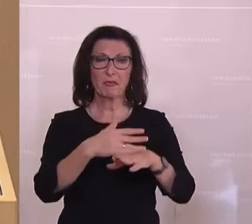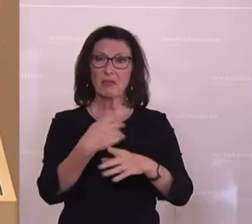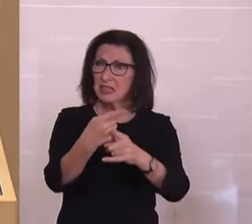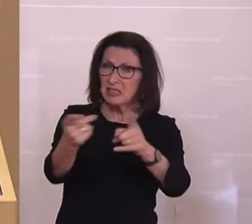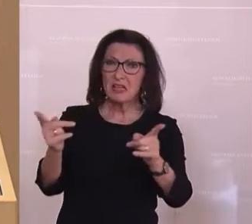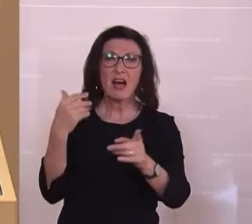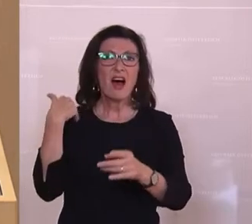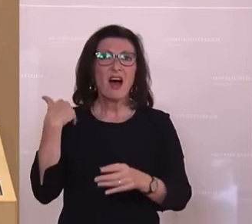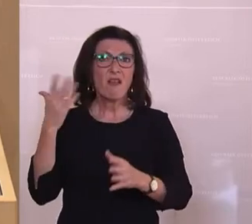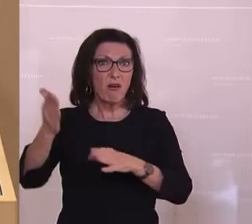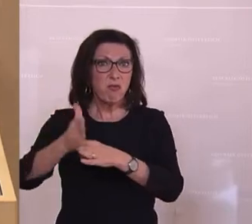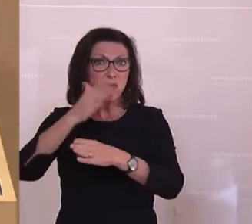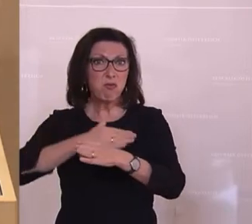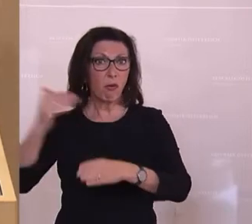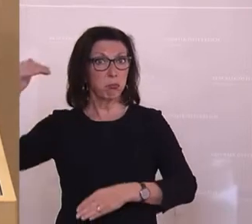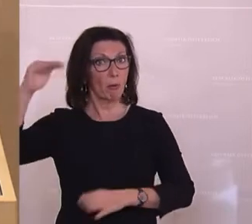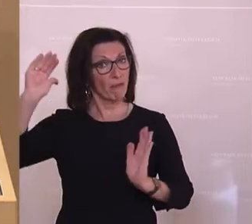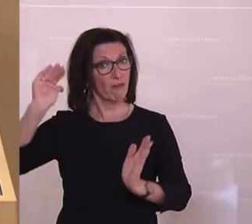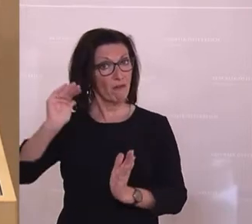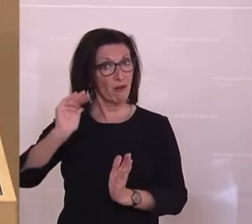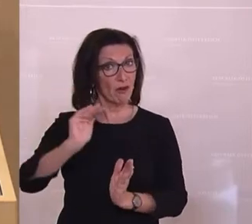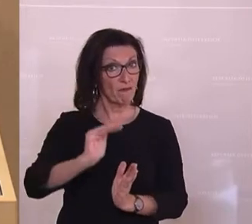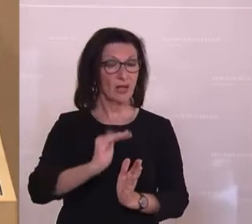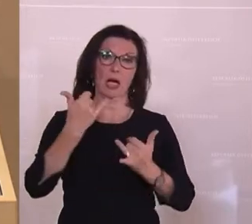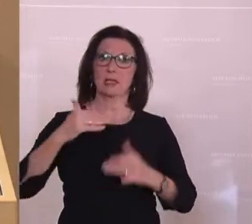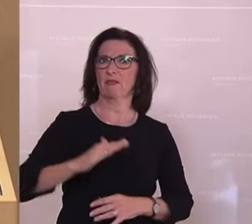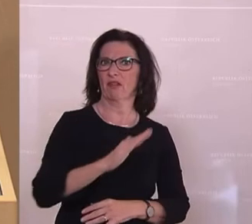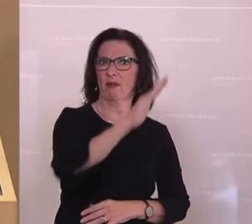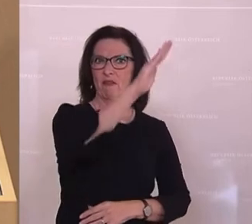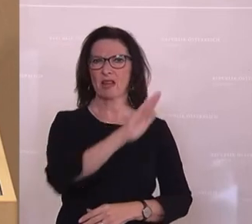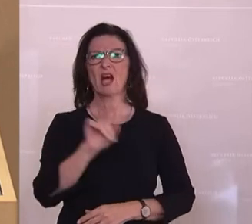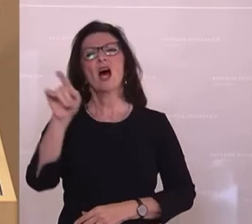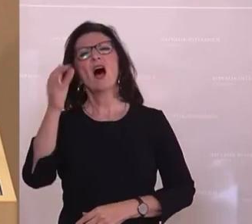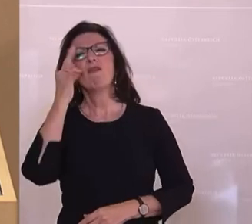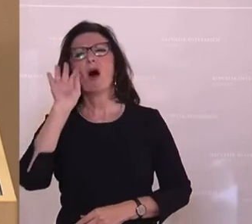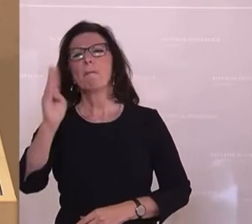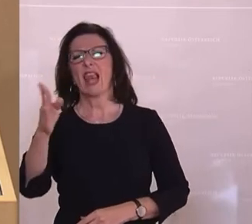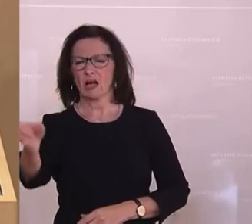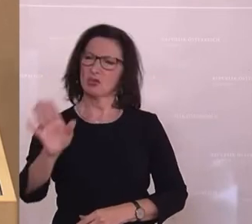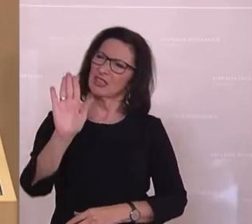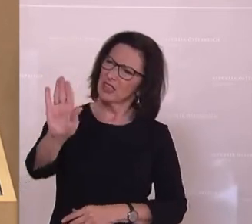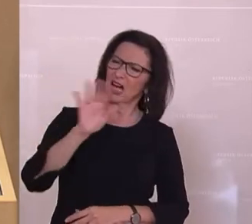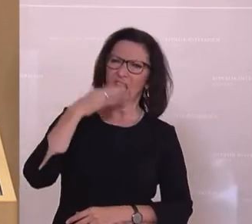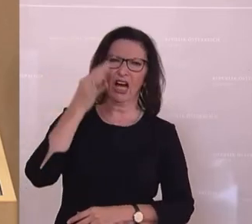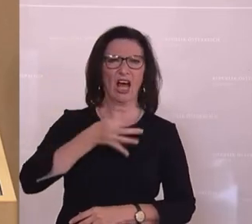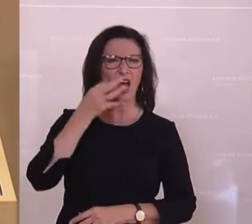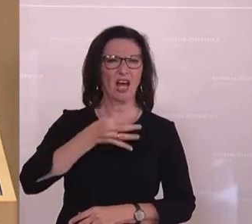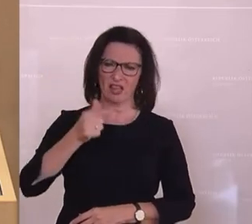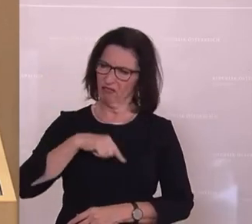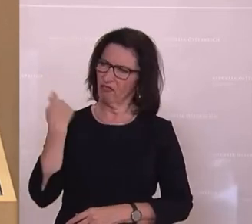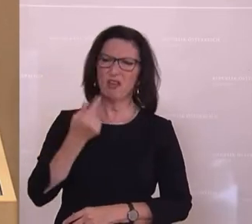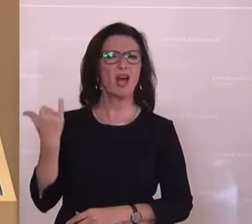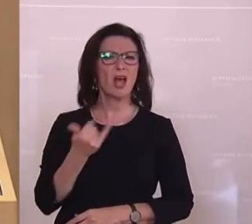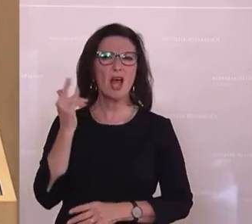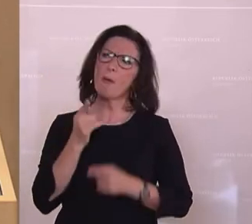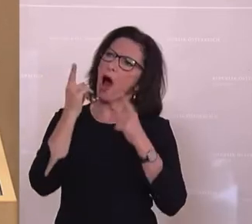gesunken sind, steigen sie nach zwei, drei Jahren. Frau Palakowitsch, bitte. Wir hören uns da sehr viel Ihrer Reden an den ganzen Tag. Also vielleicht schaffen Sie es auch einfach mal zuzuhören und